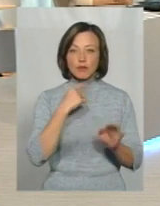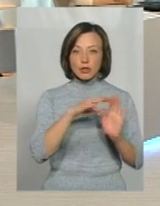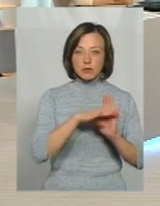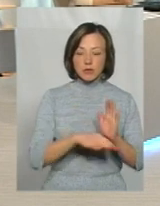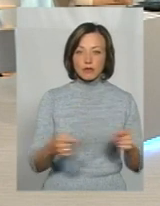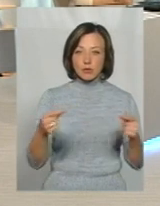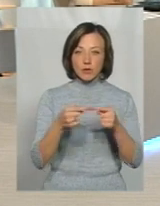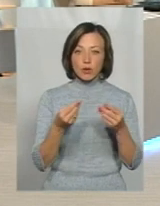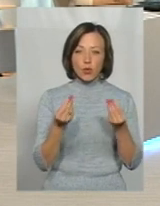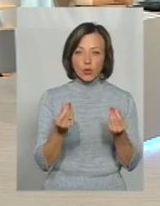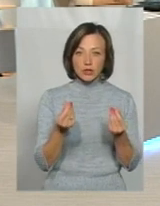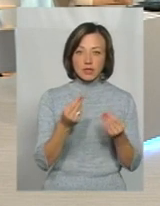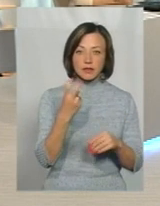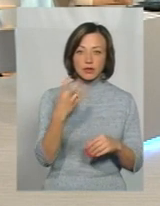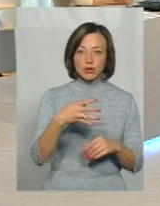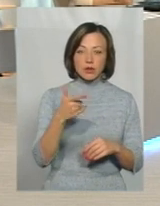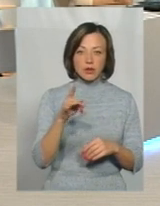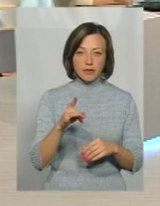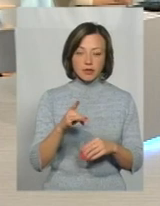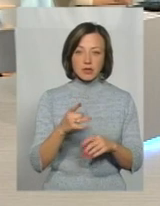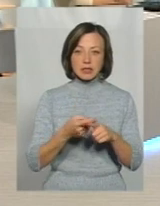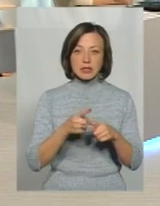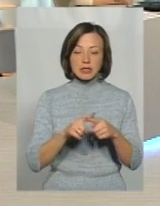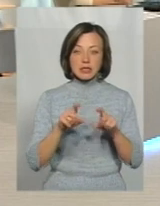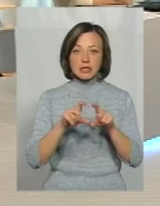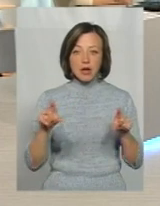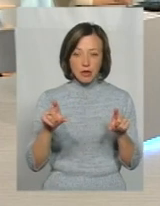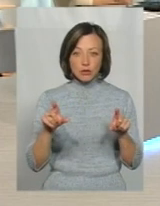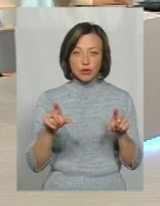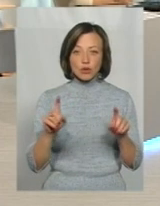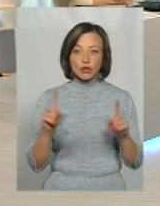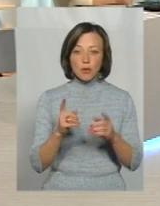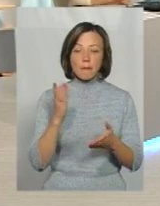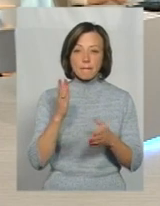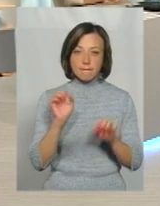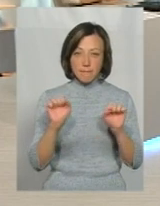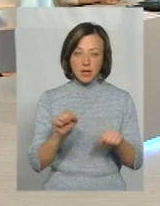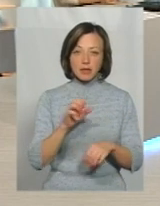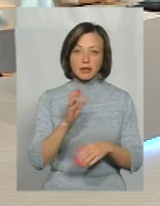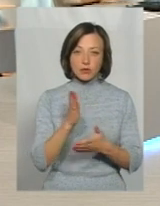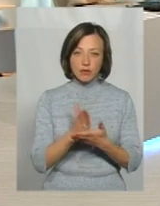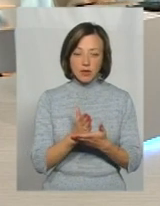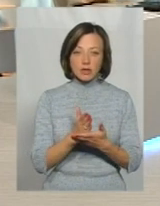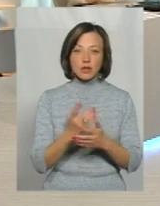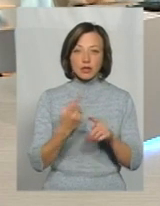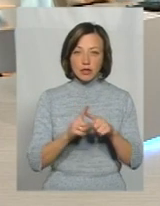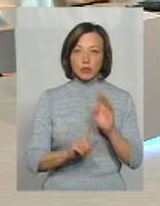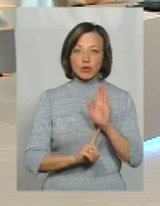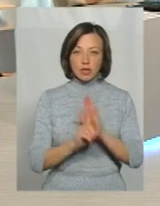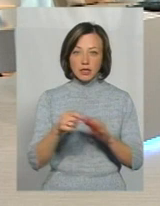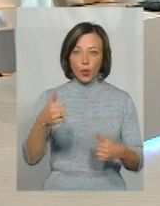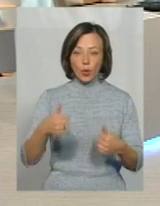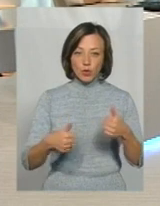відповідно, кошти будуть 240 гривень. Тобто, закладу для того, щоб він міг існувати і отримувати. Тоді почнеться оця